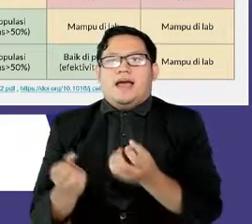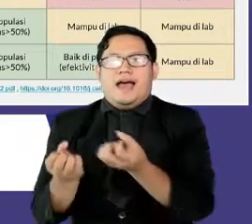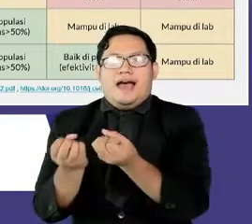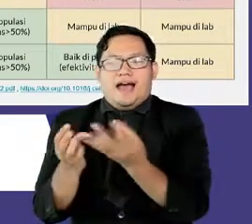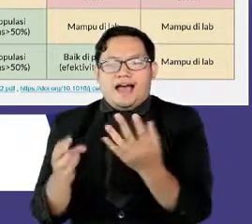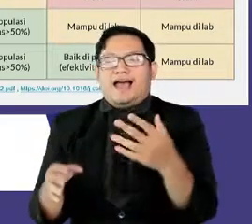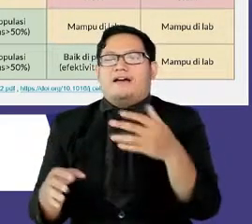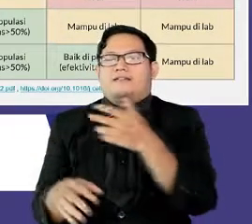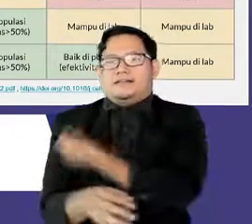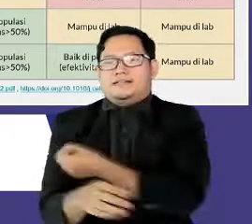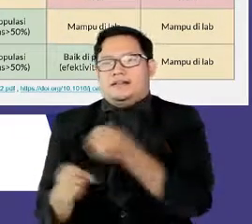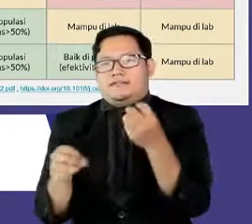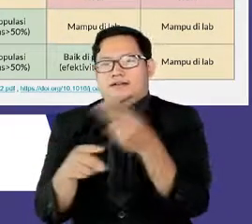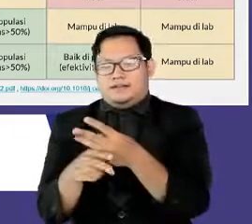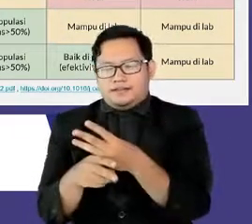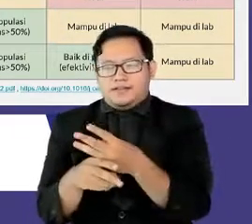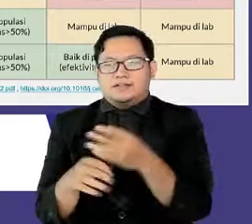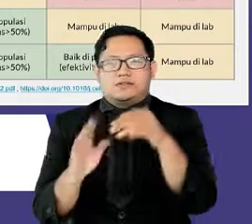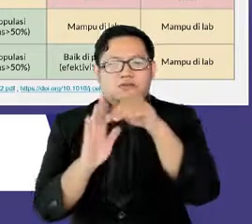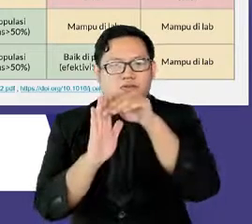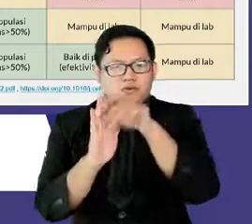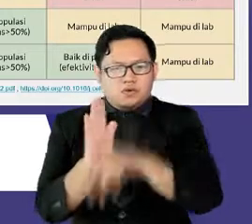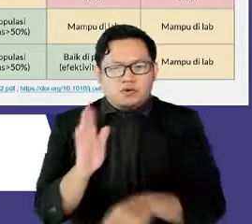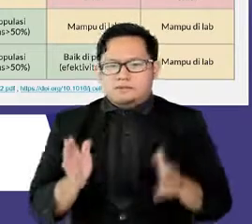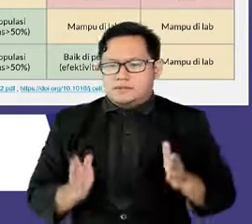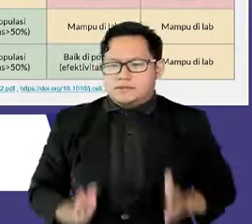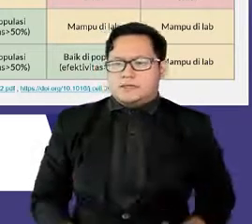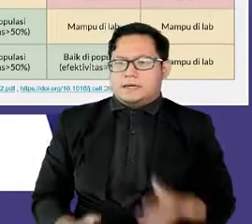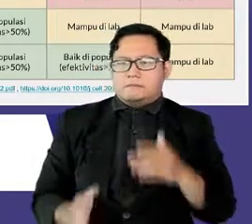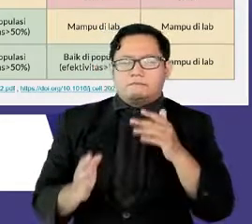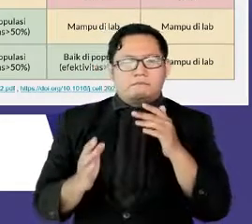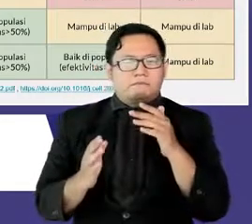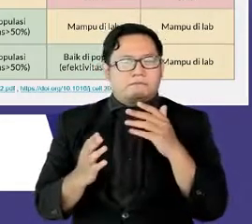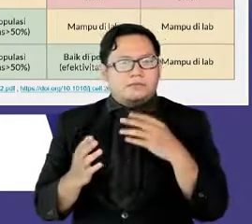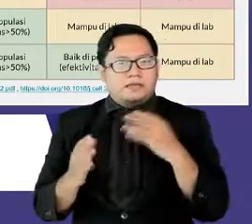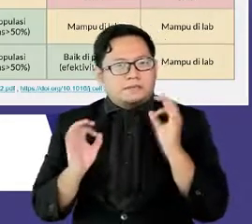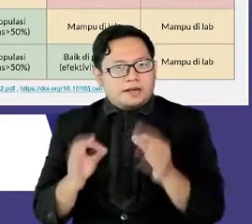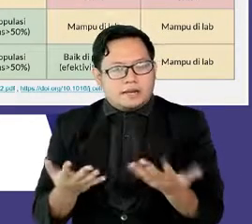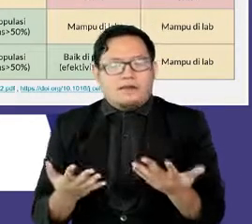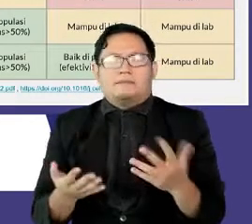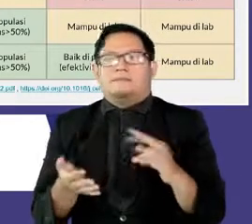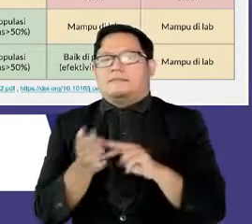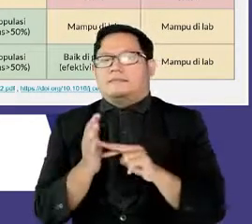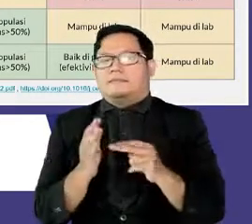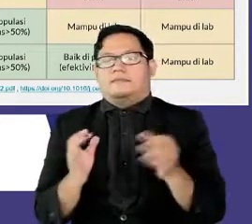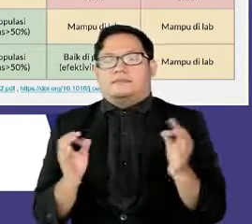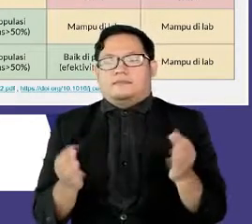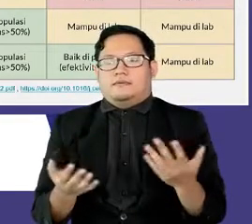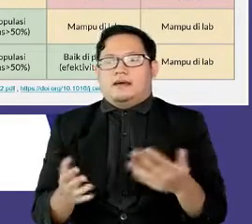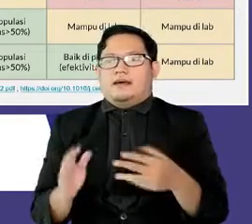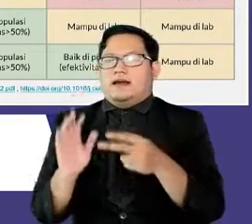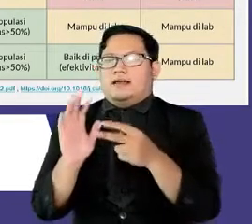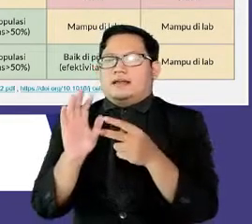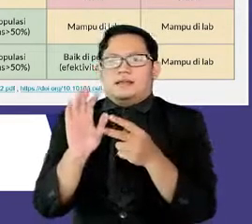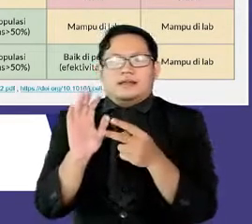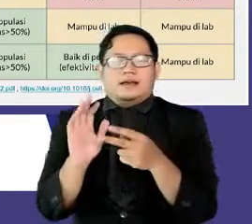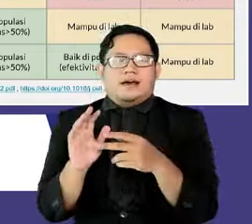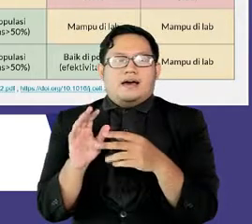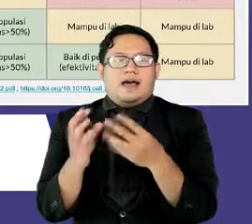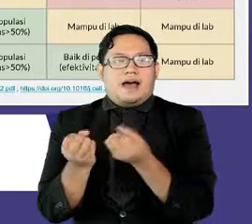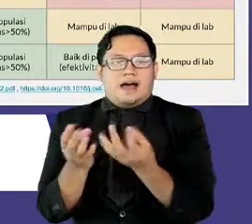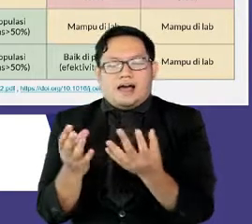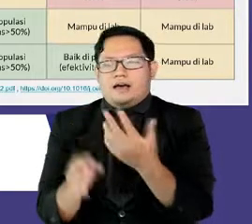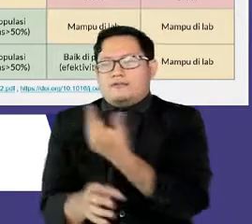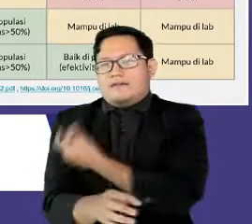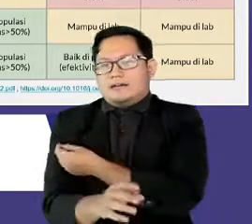efektivitas vaksin setelah adanya varian ini ialah tidak berpuas diri terhadap angka capaian vaksinasi.